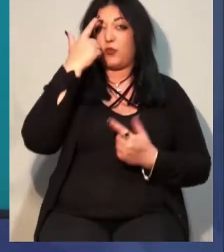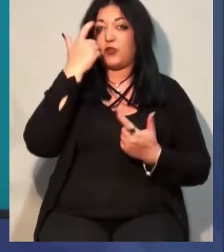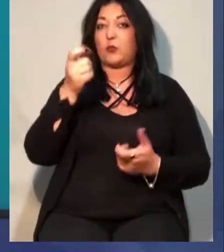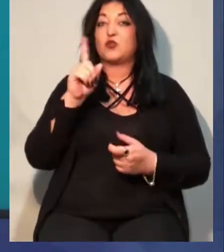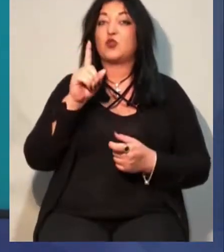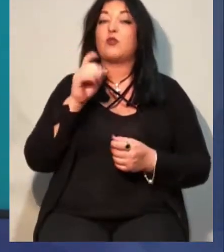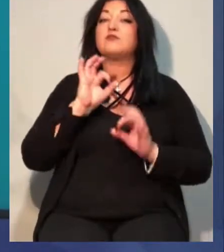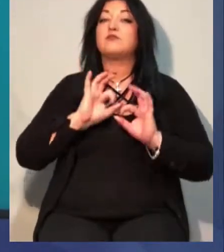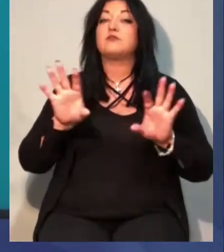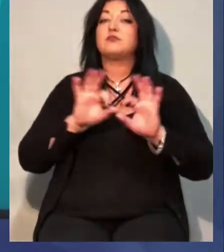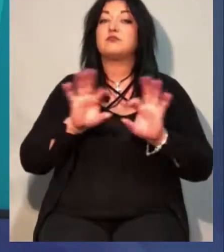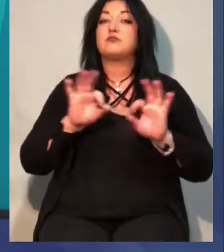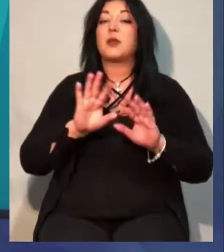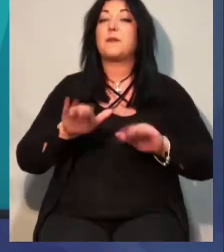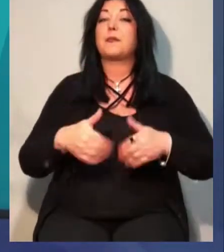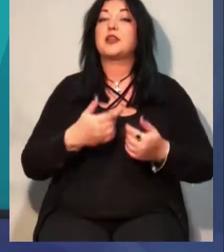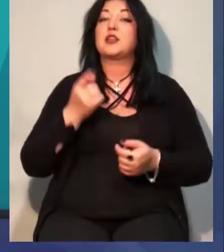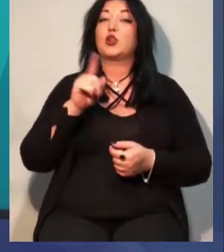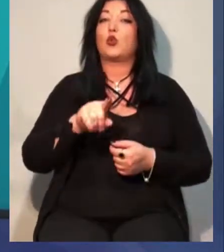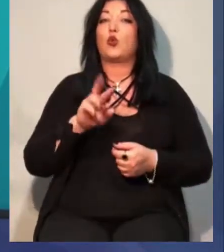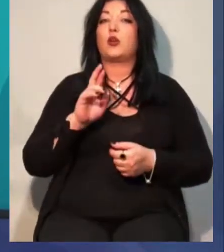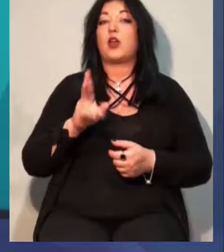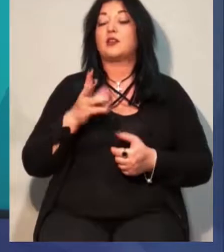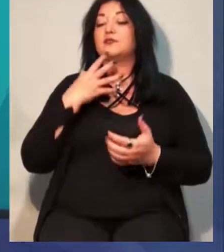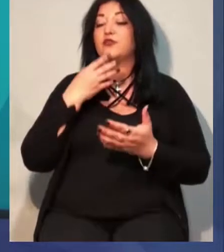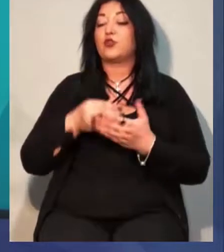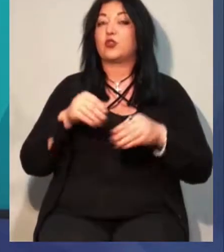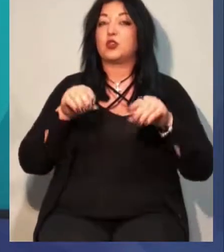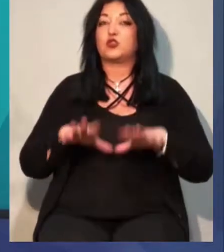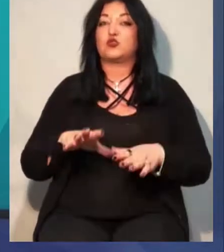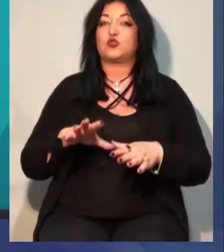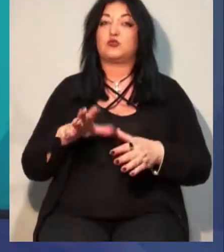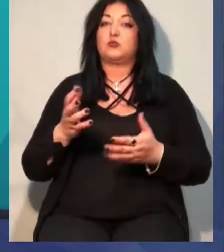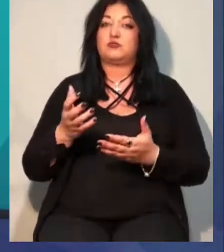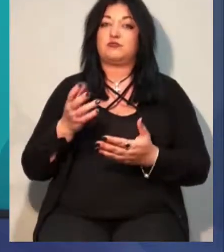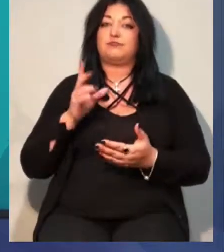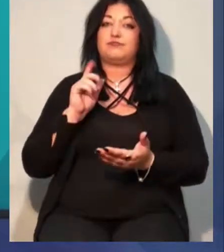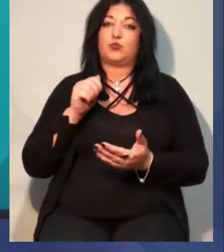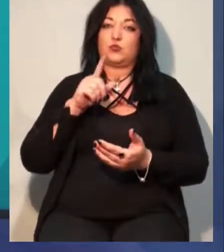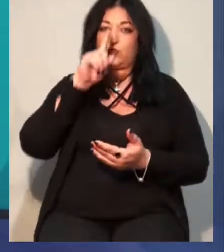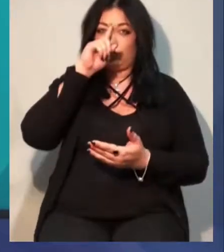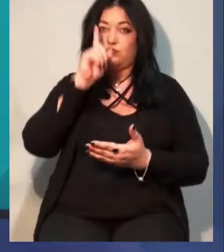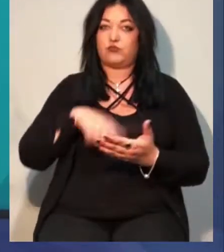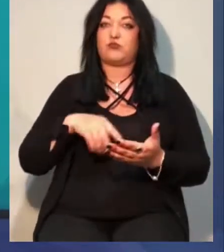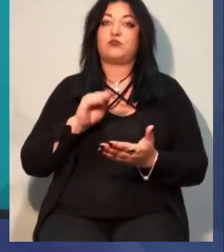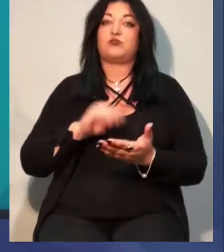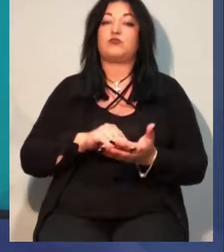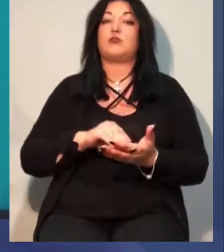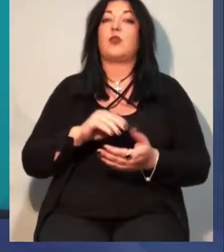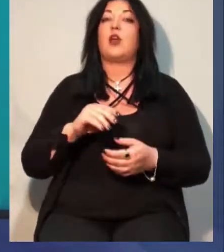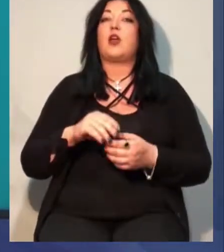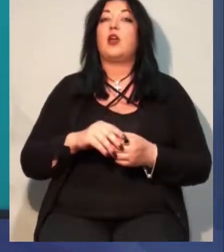виконкому будуть після того, як суд винесе своє рішення. Наразі наші кореспонденти намагаються зв'язатися з компаніями